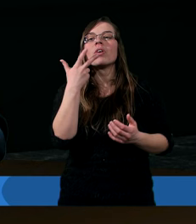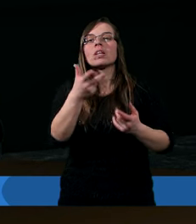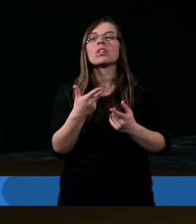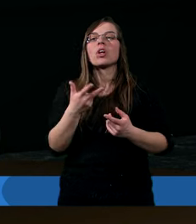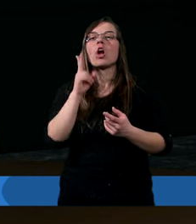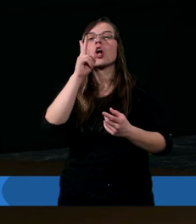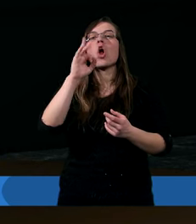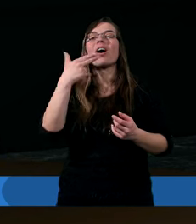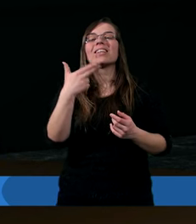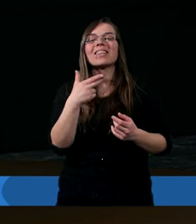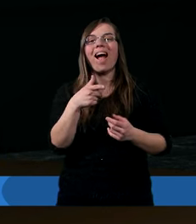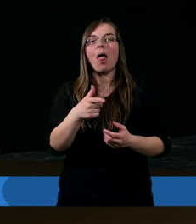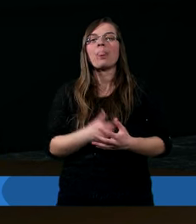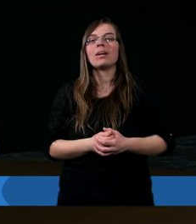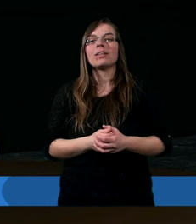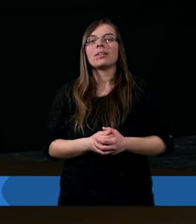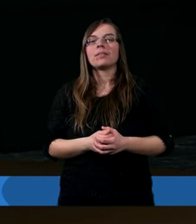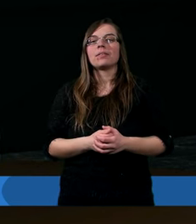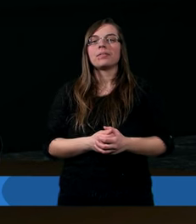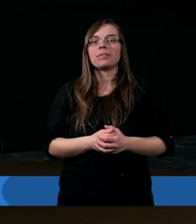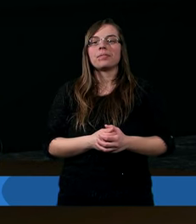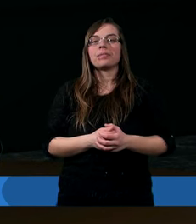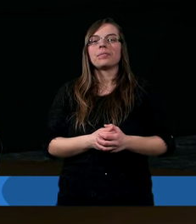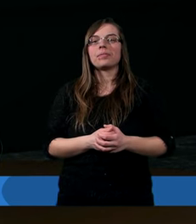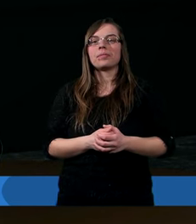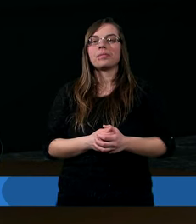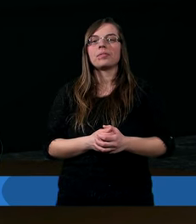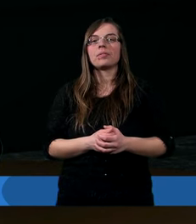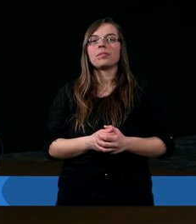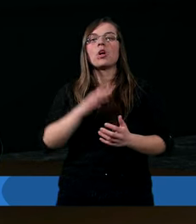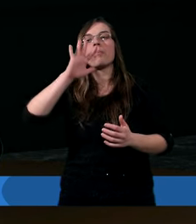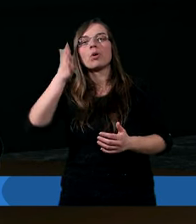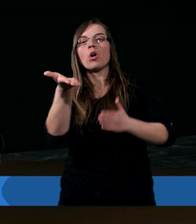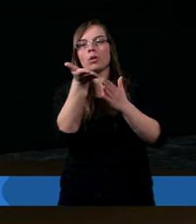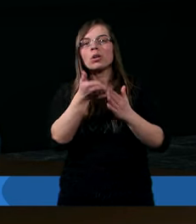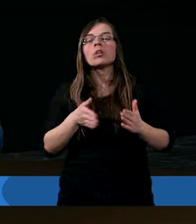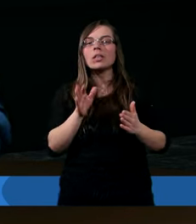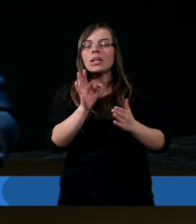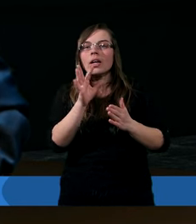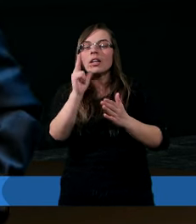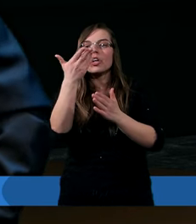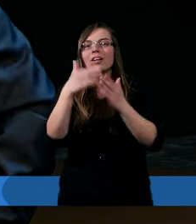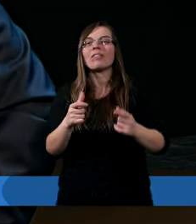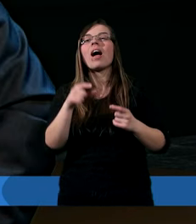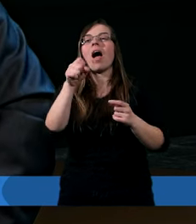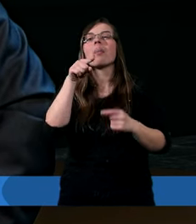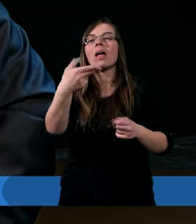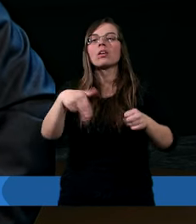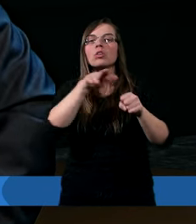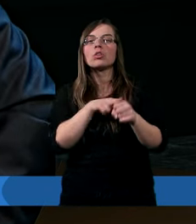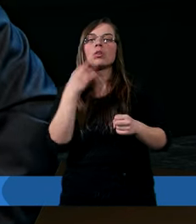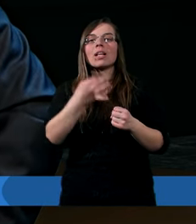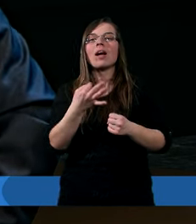Drugi Koryntian 5, 5 wiersz. A tym, który